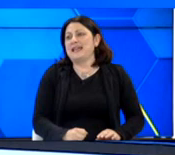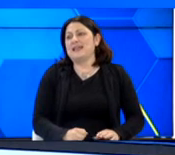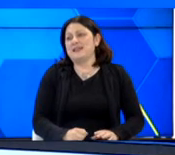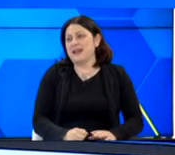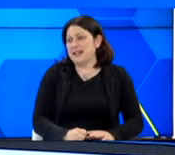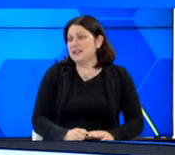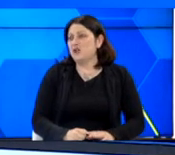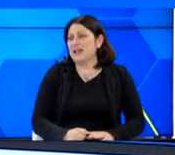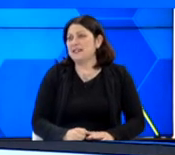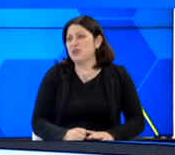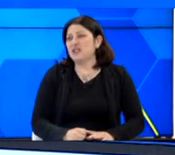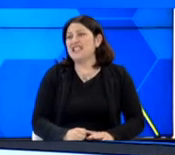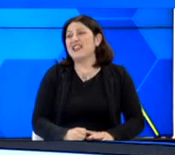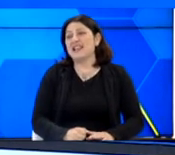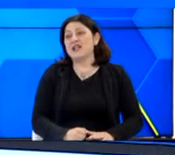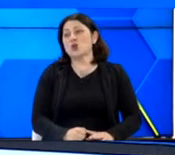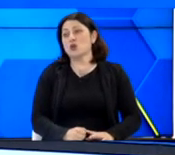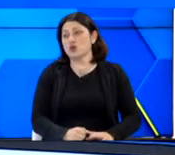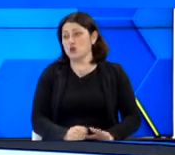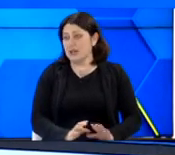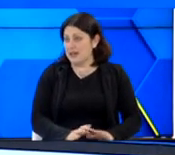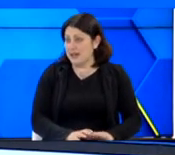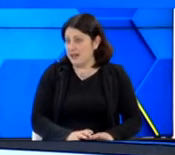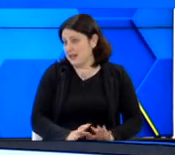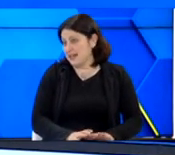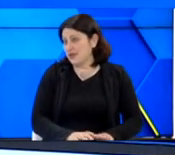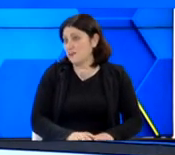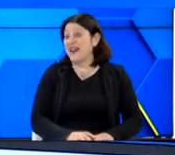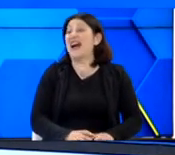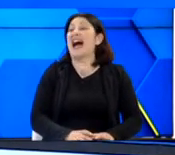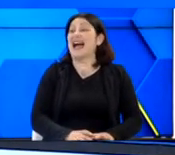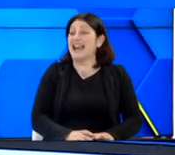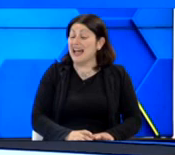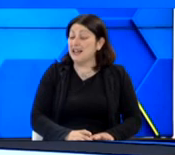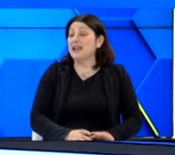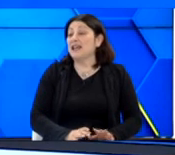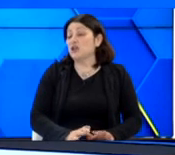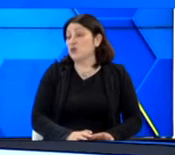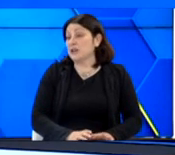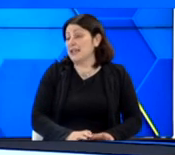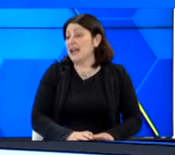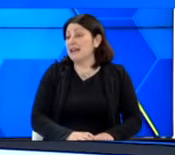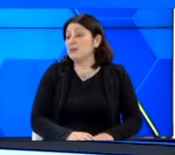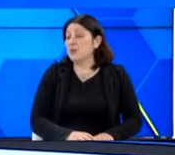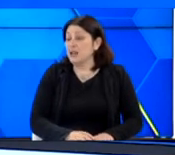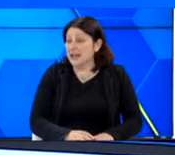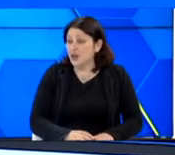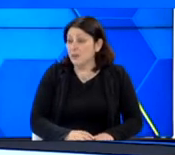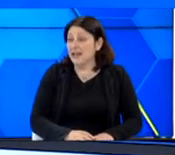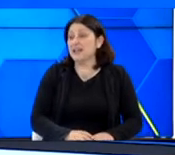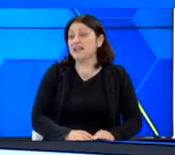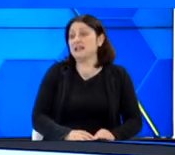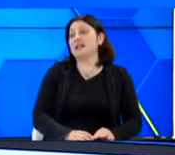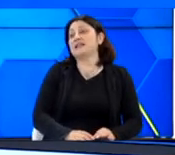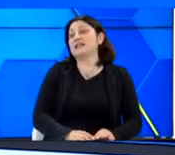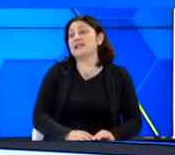Η Δανία, την οποία αντιμετώτισε, δεν είναι τόσο δυνατή ομάδα, αλλά η Τουρκία έχει μια πολύ καλή